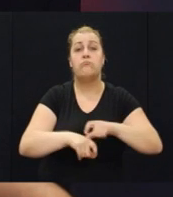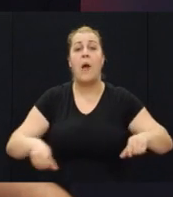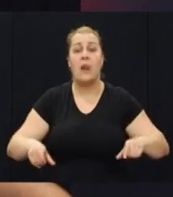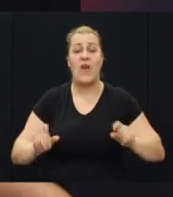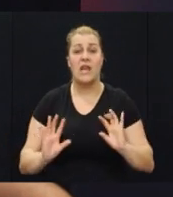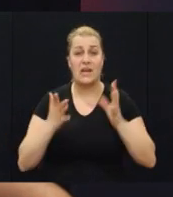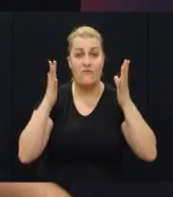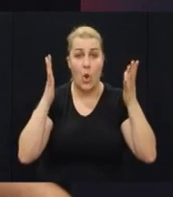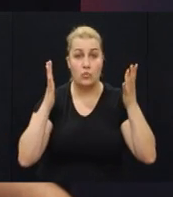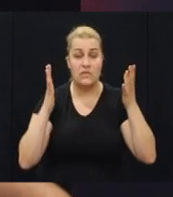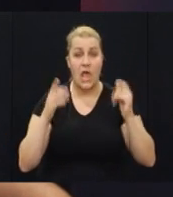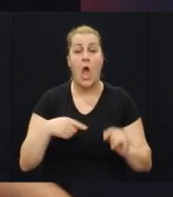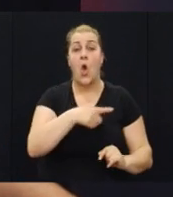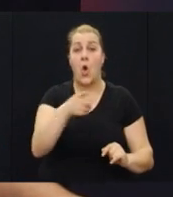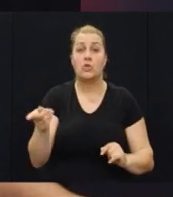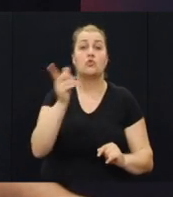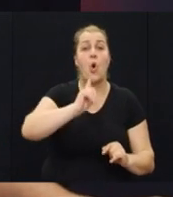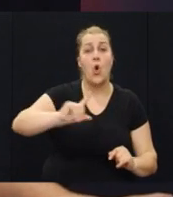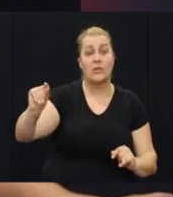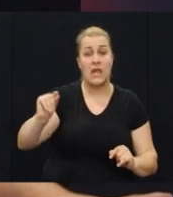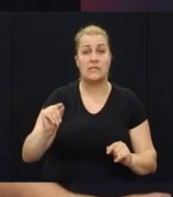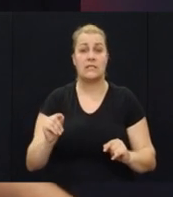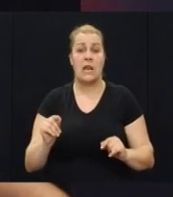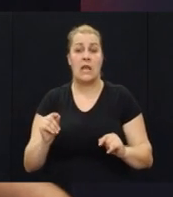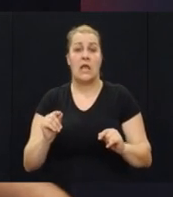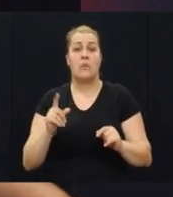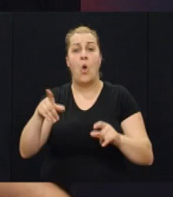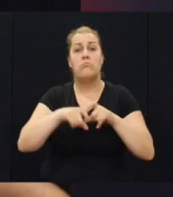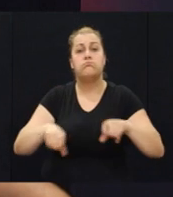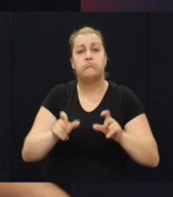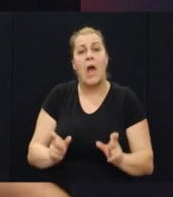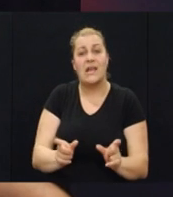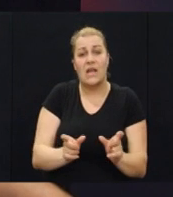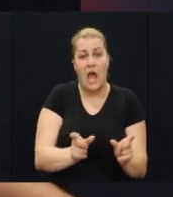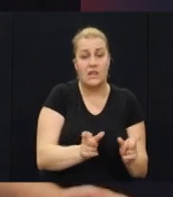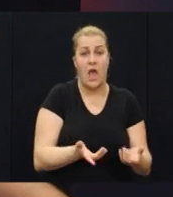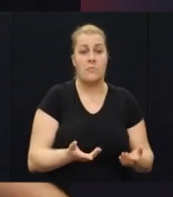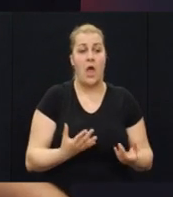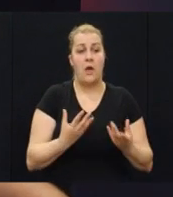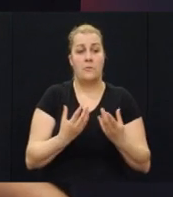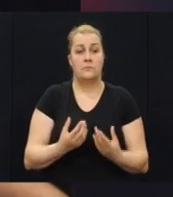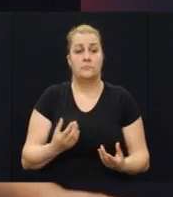balvanna revolucija, oni su odlazili, nestajali, išli po tim barikadama, kud koji.